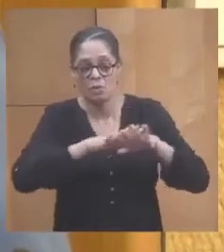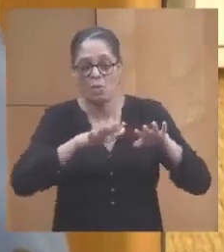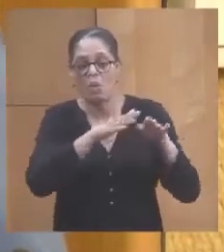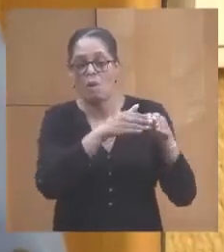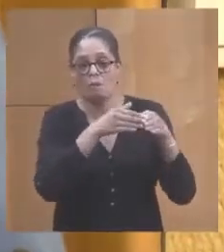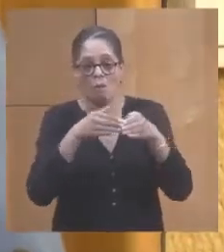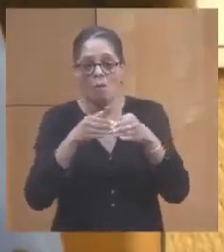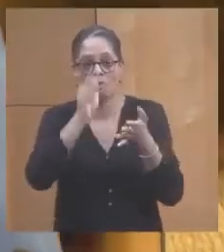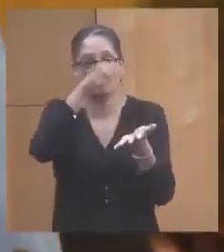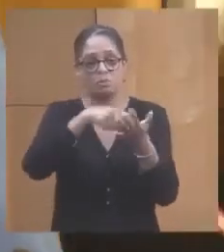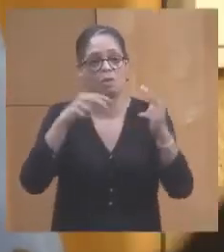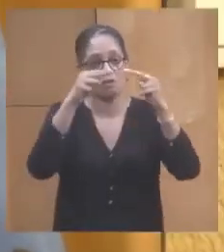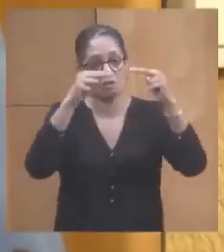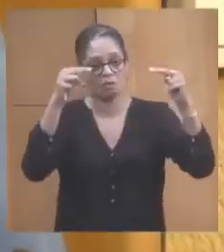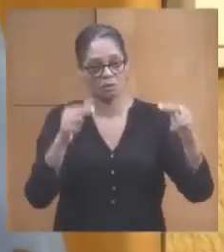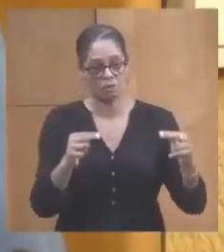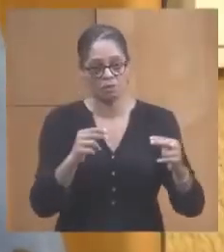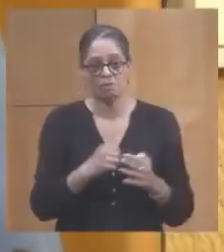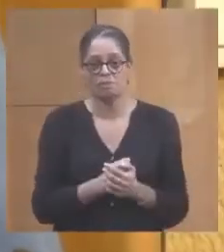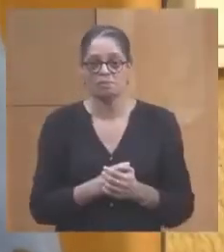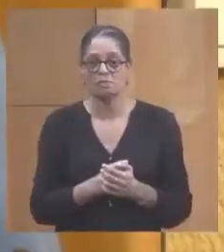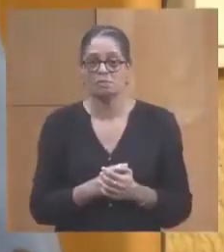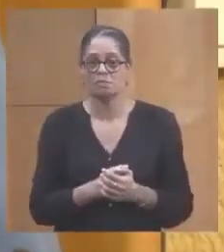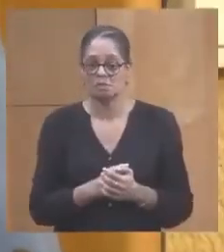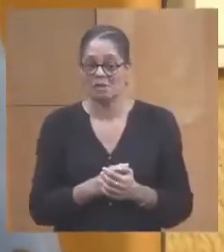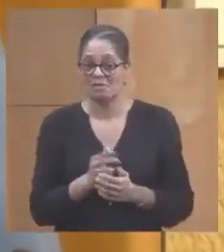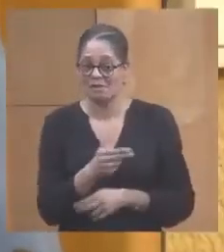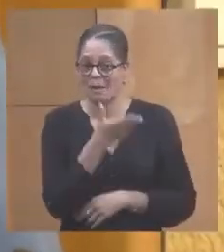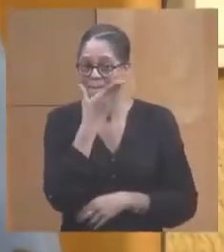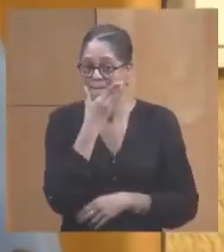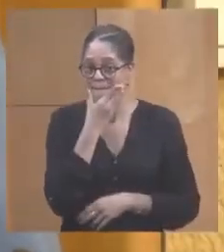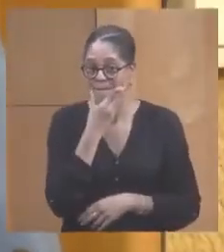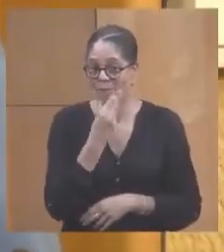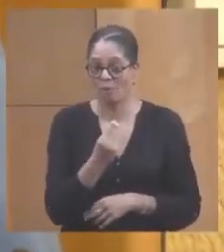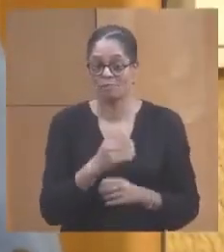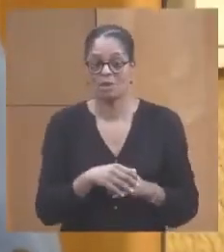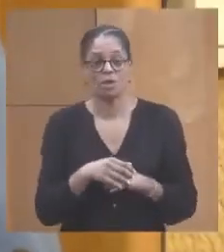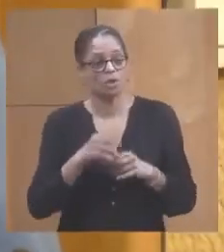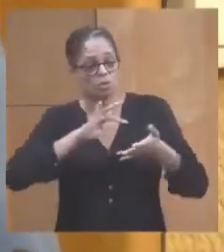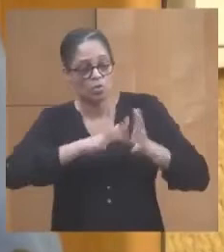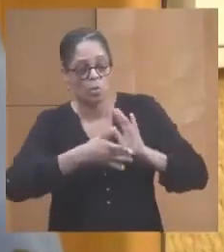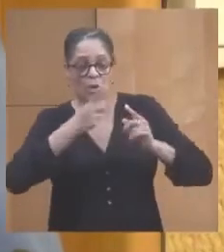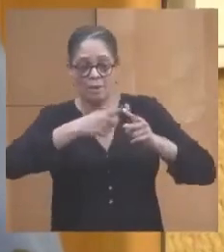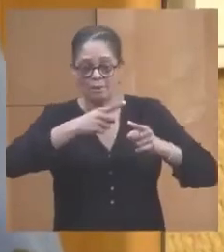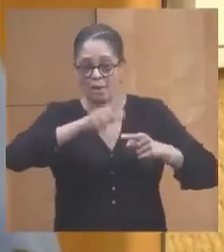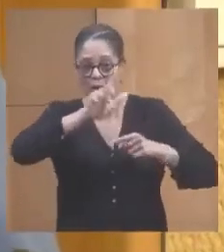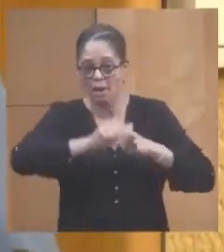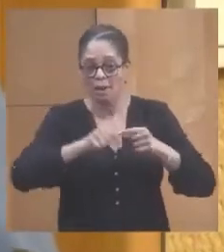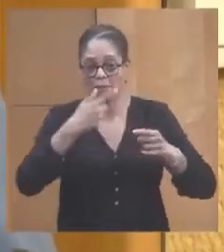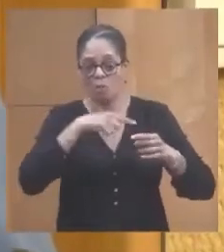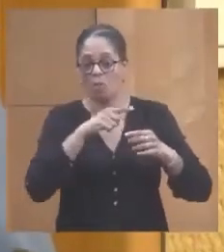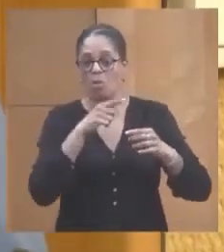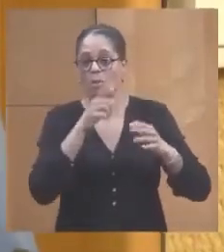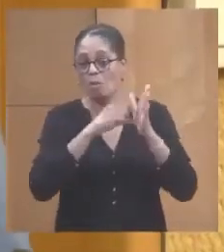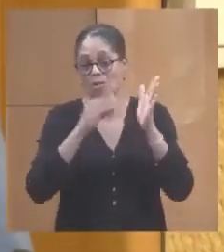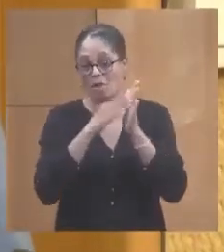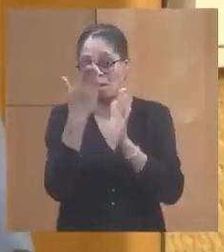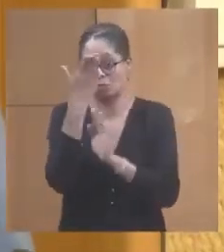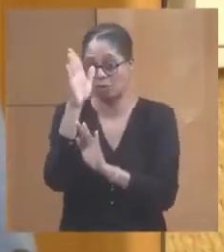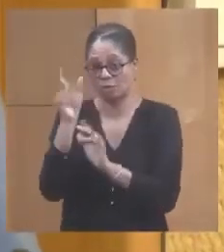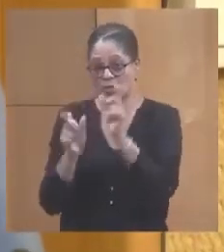à Grand Rivière qui sera magnifique et où il y aura tous les équipements et il va servir peut-être de modèle pour les autres